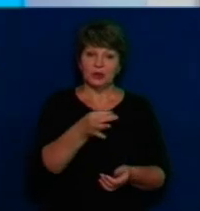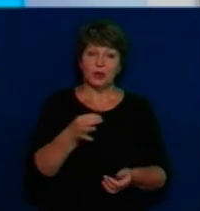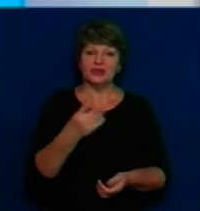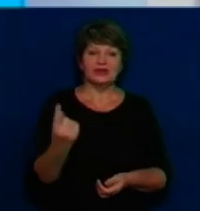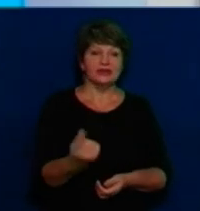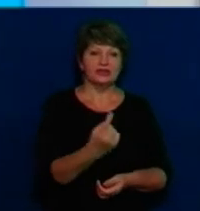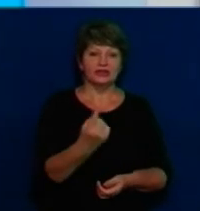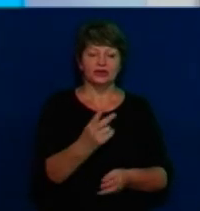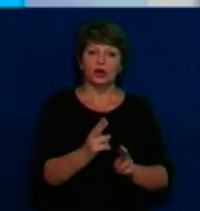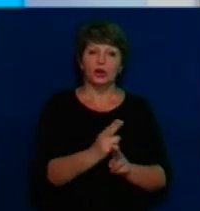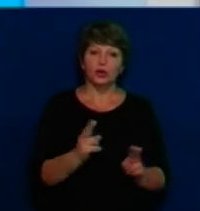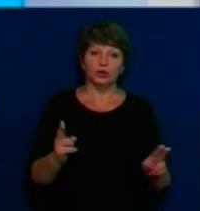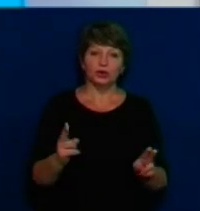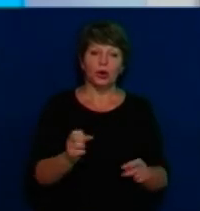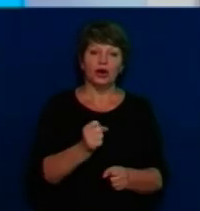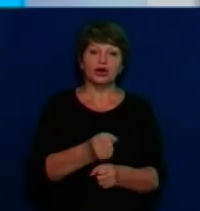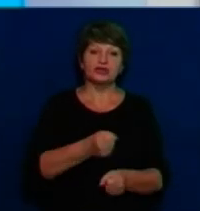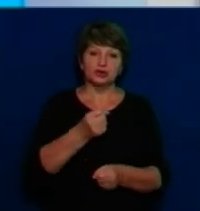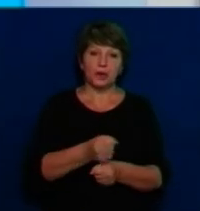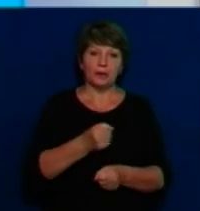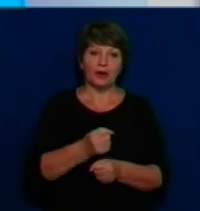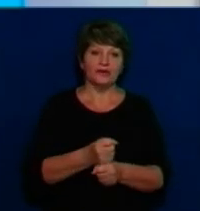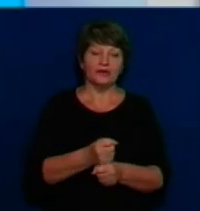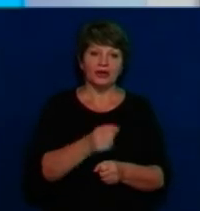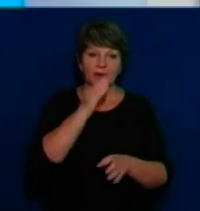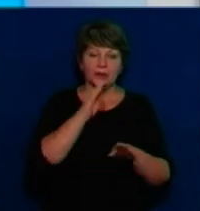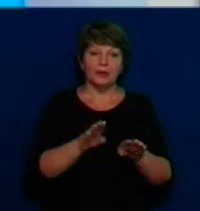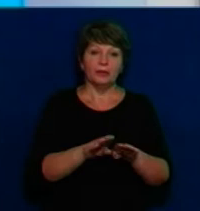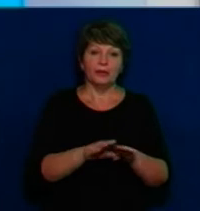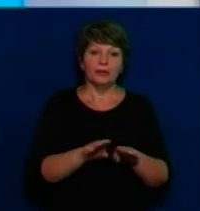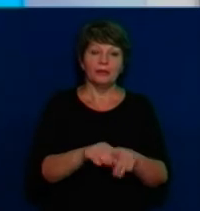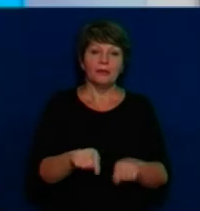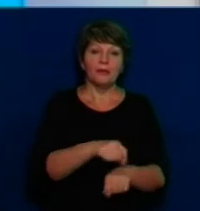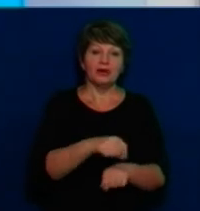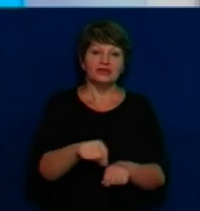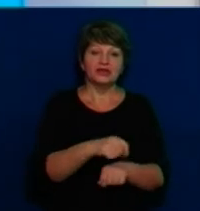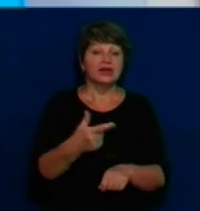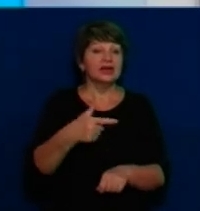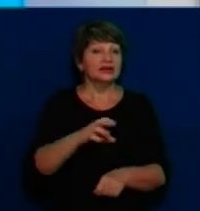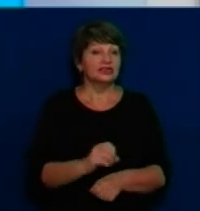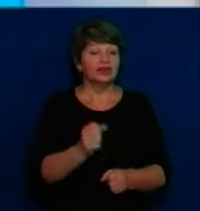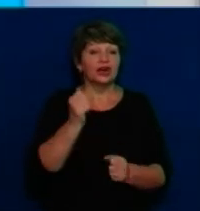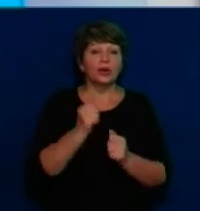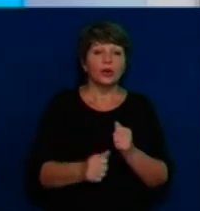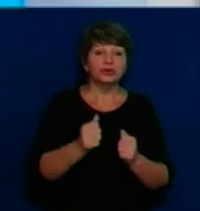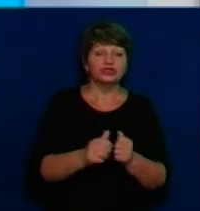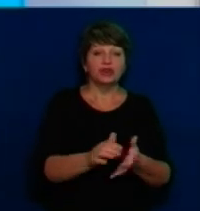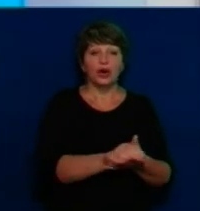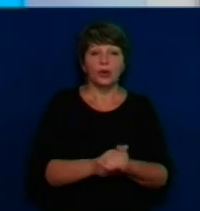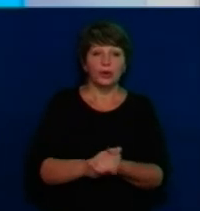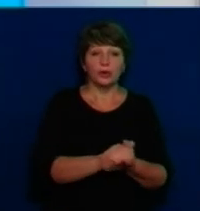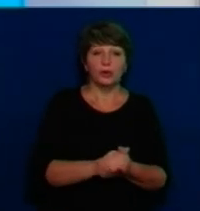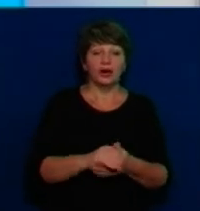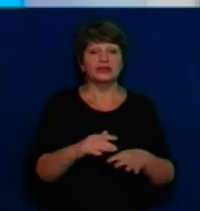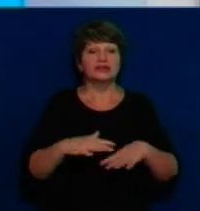хто розробив отакі аналітичні матеріали, де кожна громада з усіма цифрами, які є в перстаному